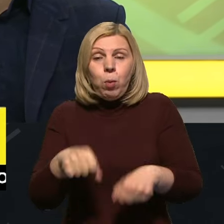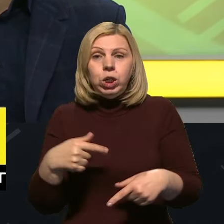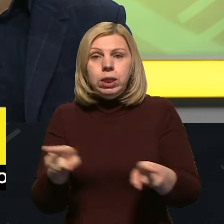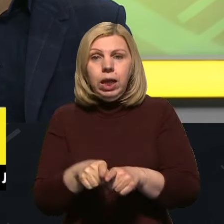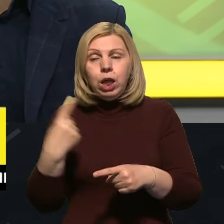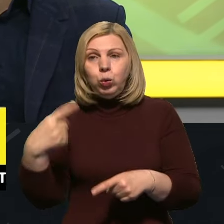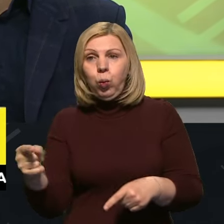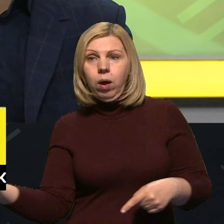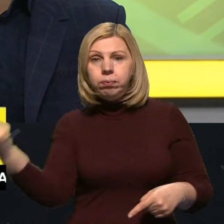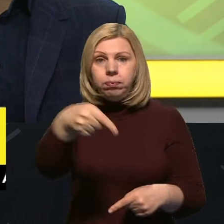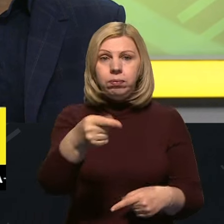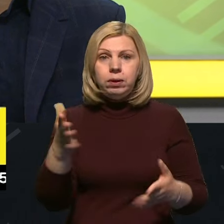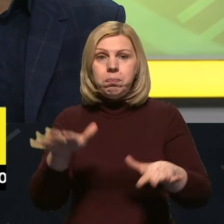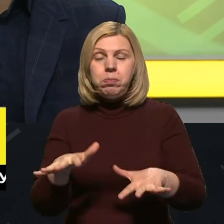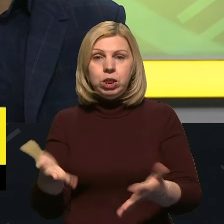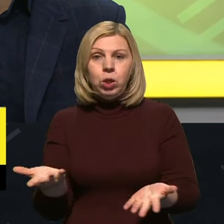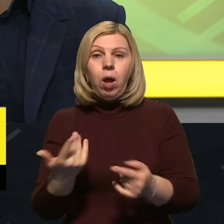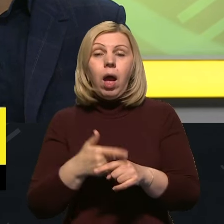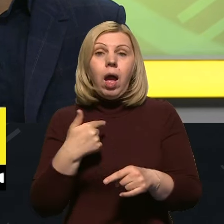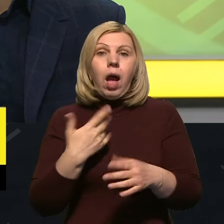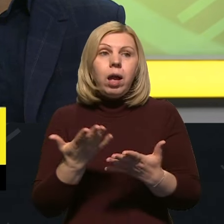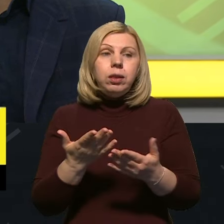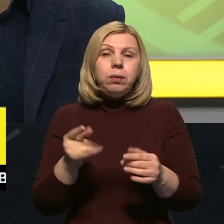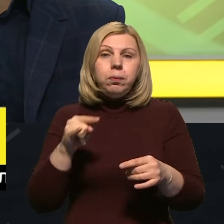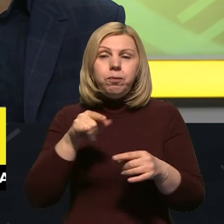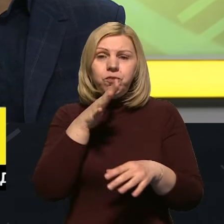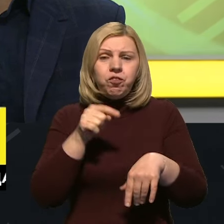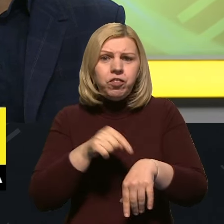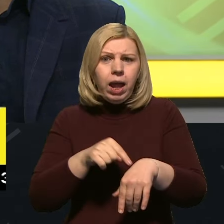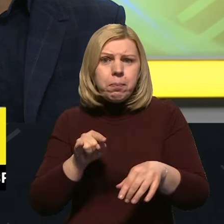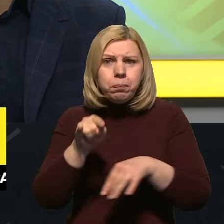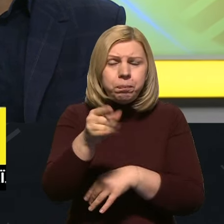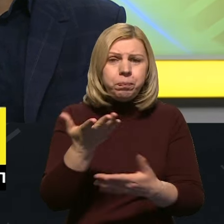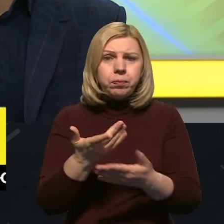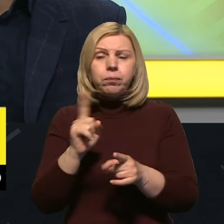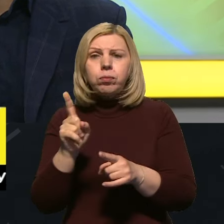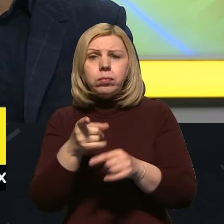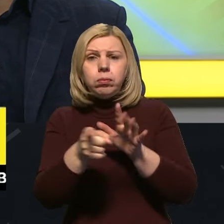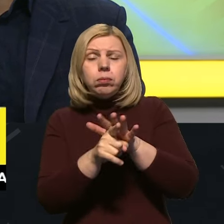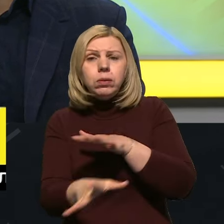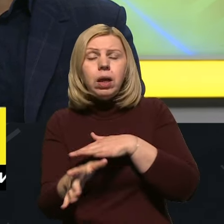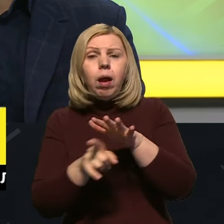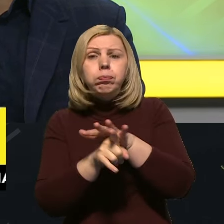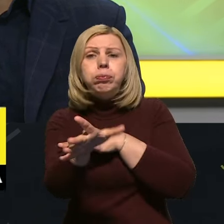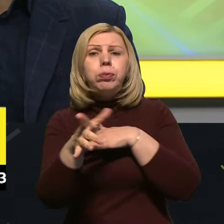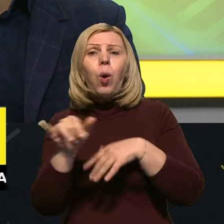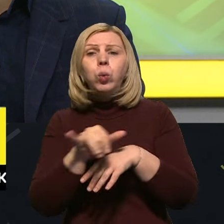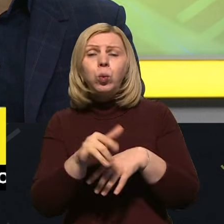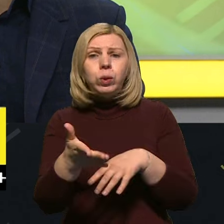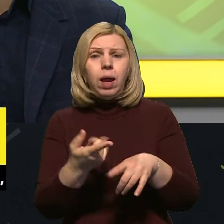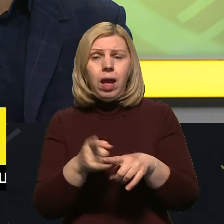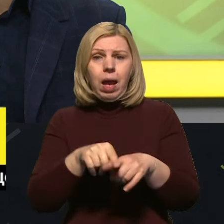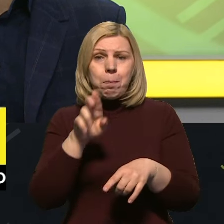запуститися з іншого напрямку, тому числі. Будуть зменшити підльотний час, тому що, знову таки, питання, з чого запускається Церкон, або з мобільної пускової